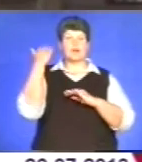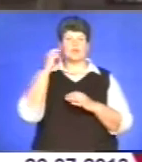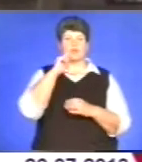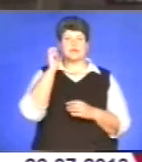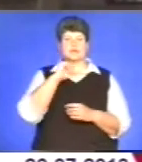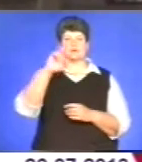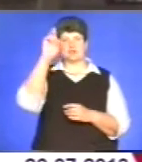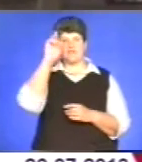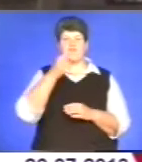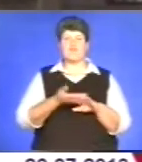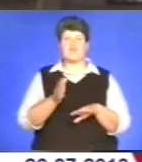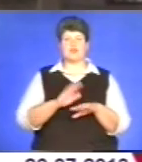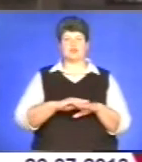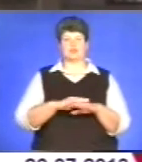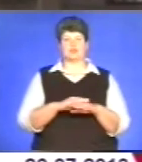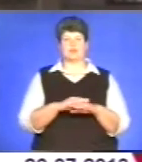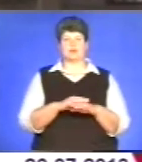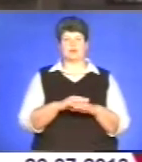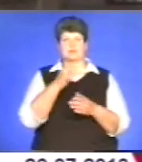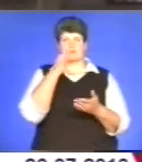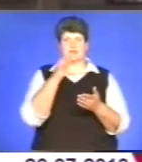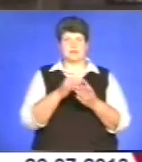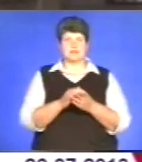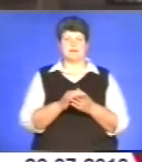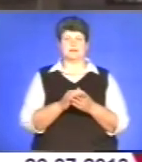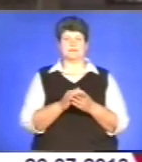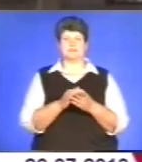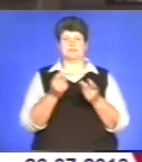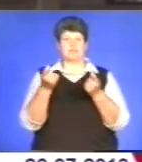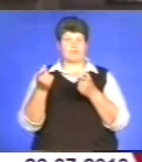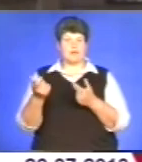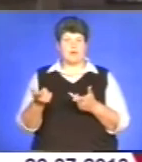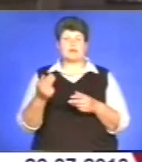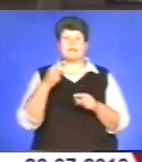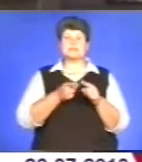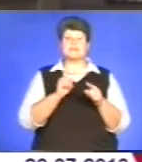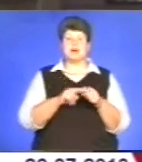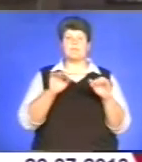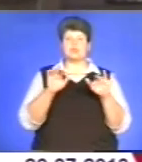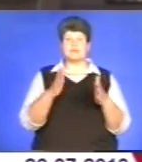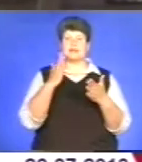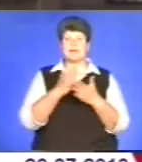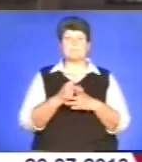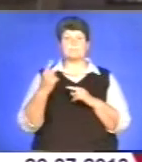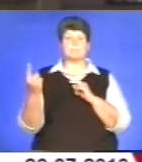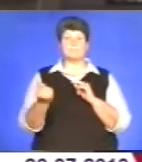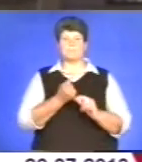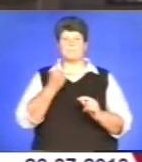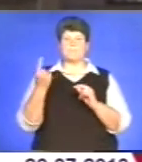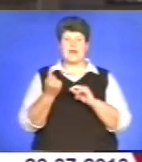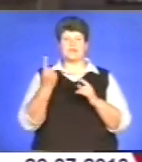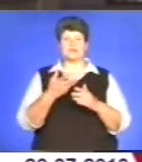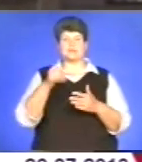важко переоцінити. І, напевне, ця подія – це є перша така знакова